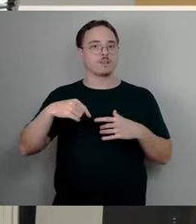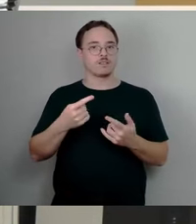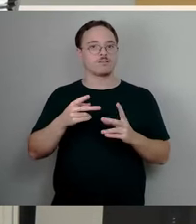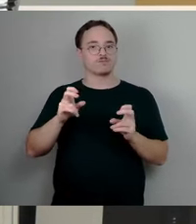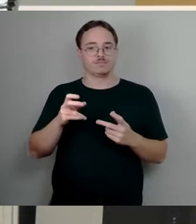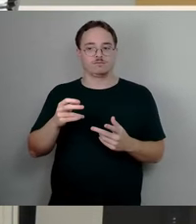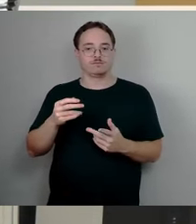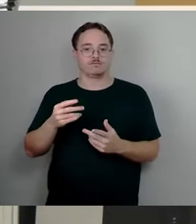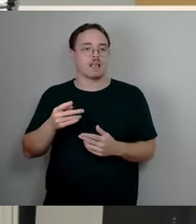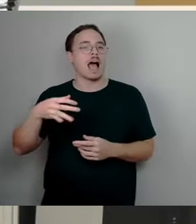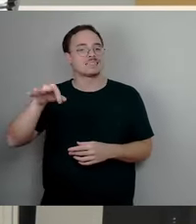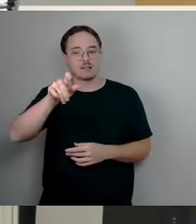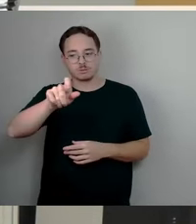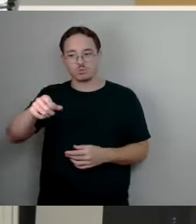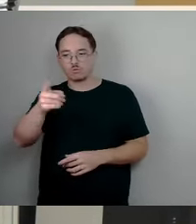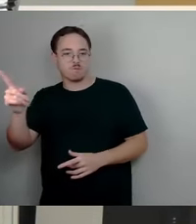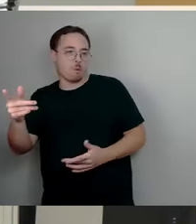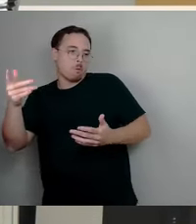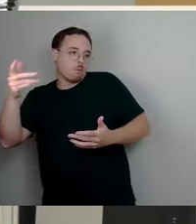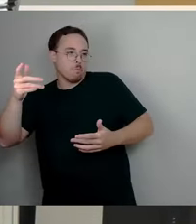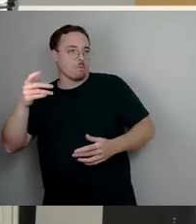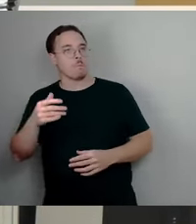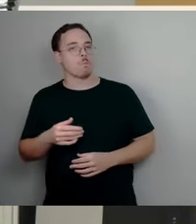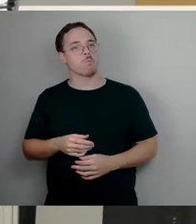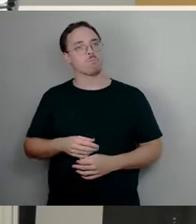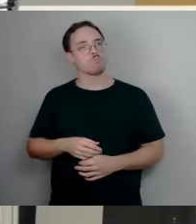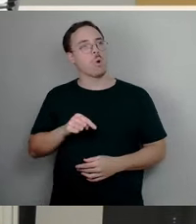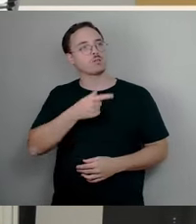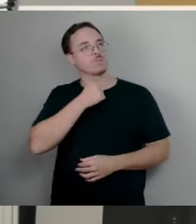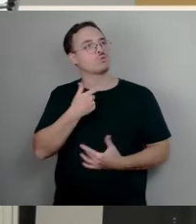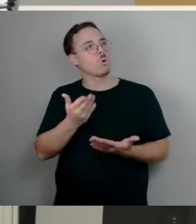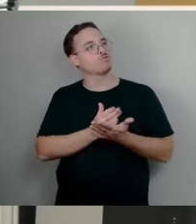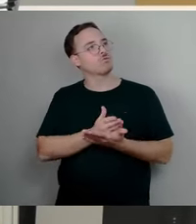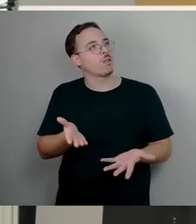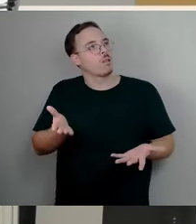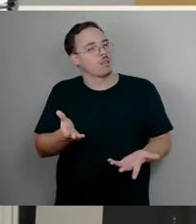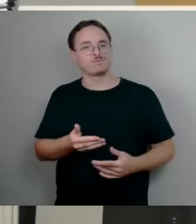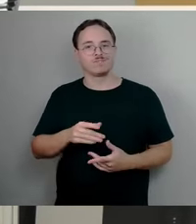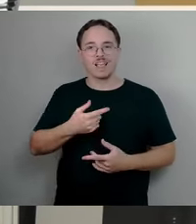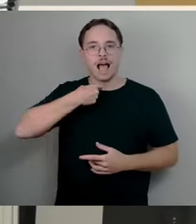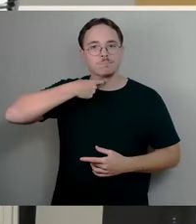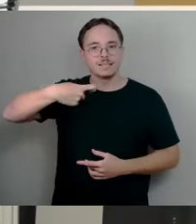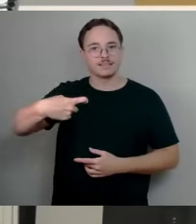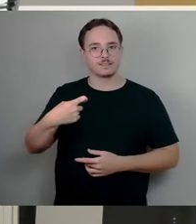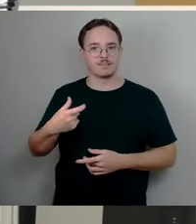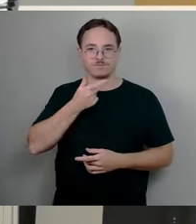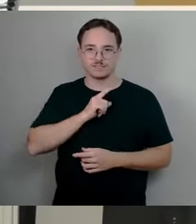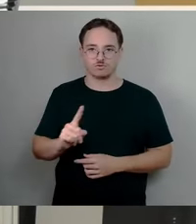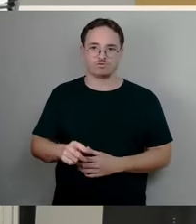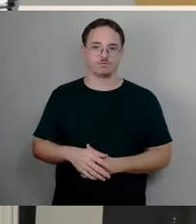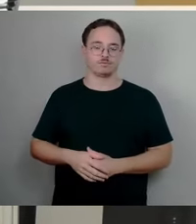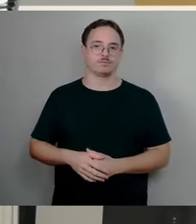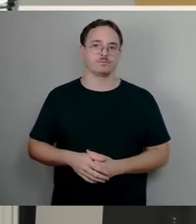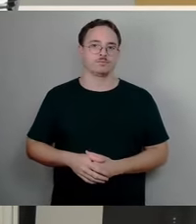sein, sondern wir wollen, dass Parteien, die natürlich auch vor Ort eine Aufgabe wahrnehmen, insbesondere,